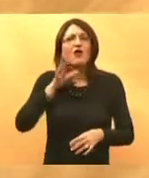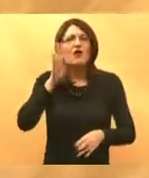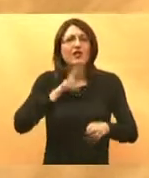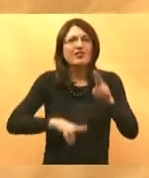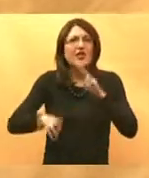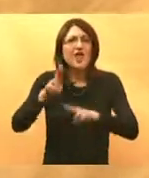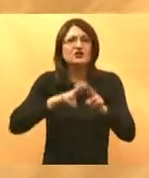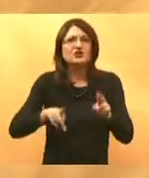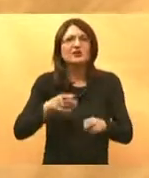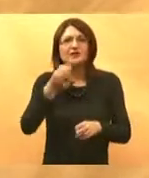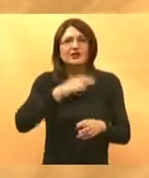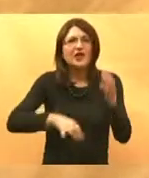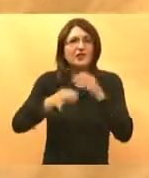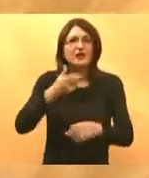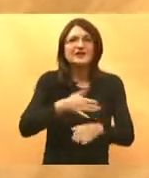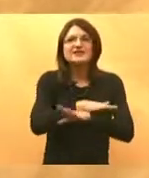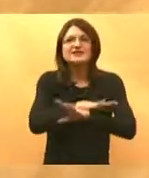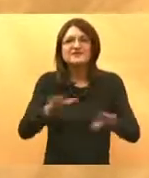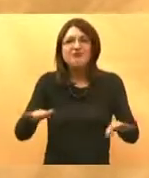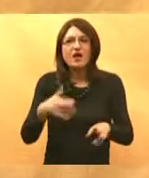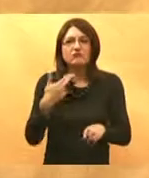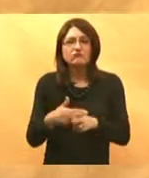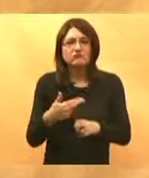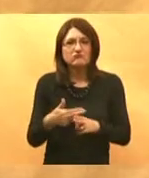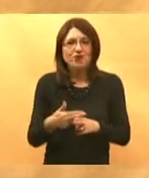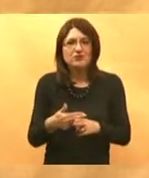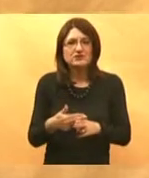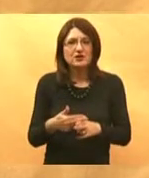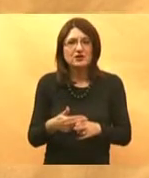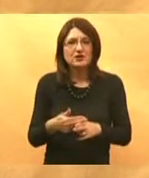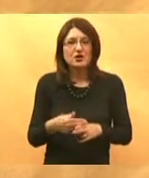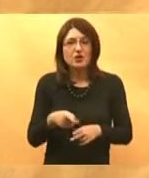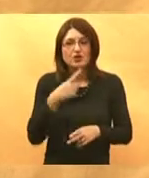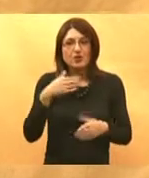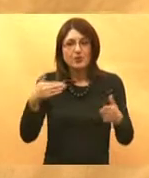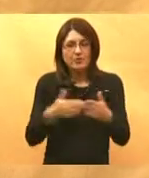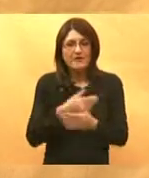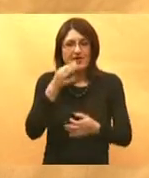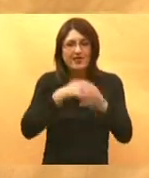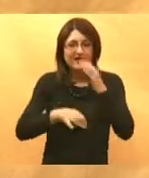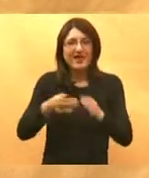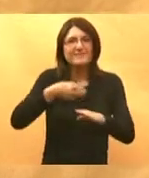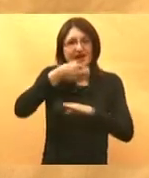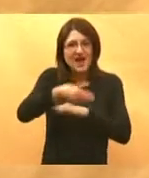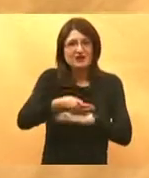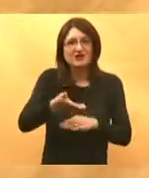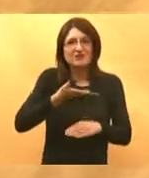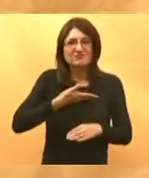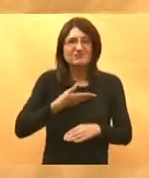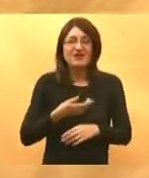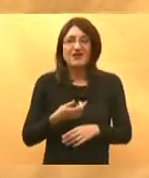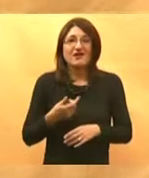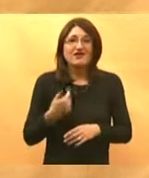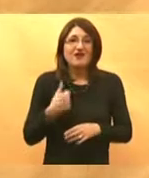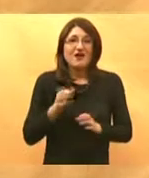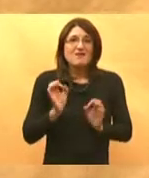za sve bolesti mi ono što kažete novi ljekovi kasnije dolazi slično ja se ne bih baš skroz